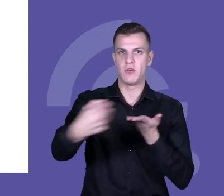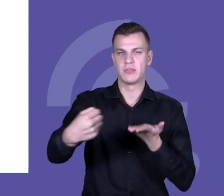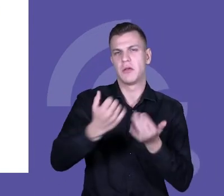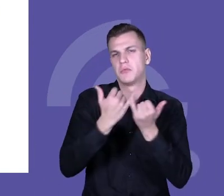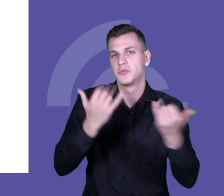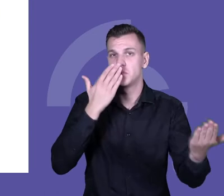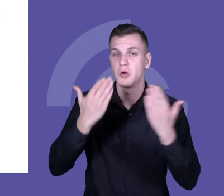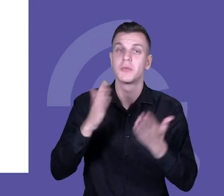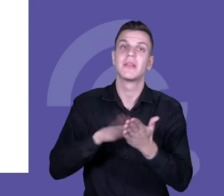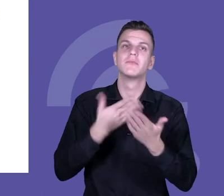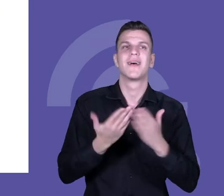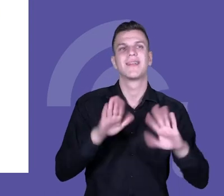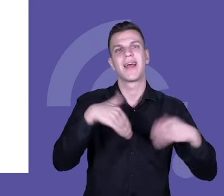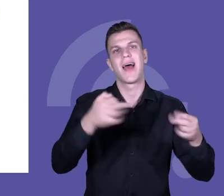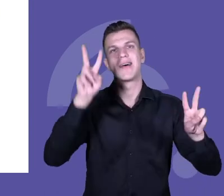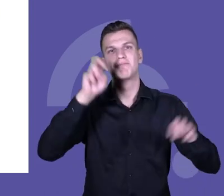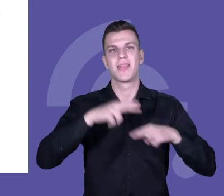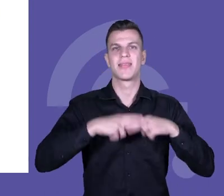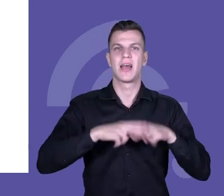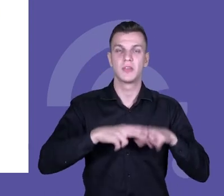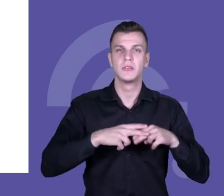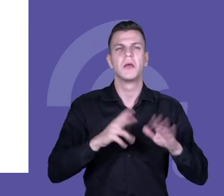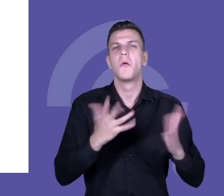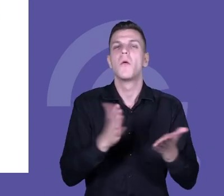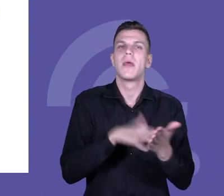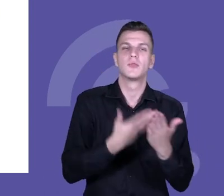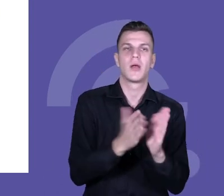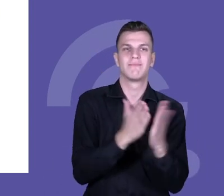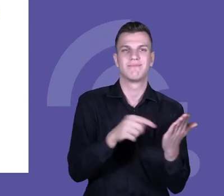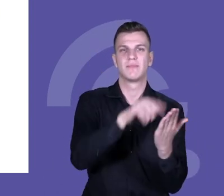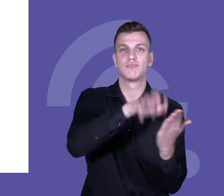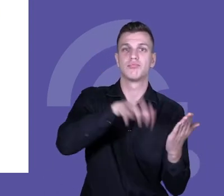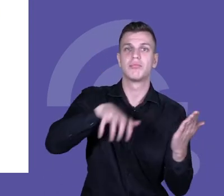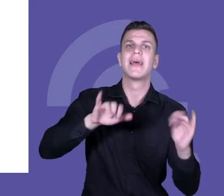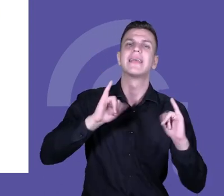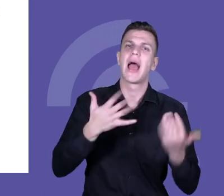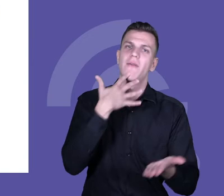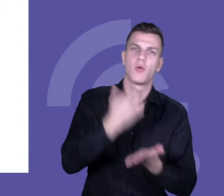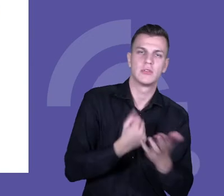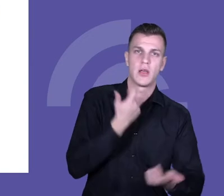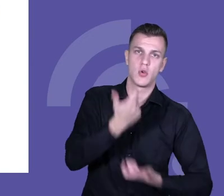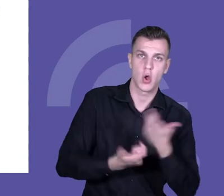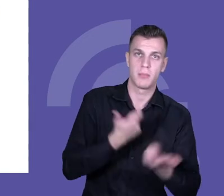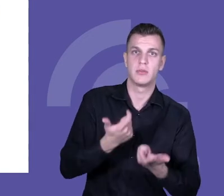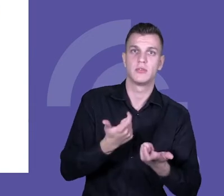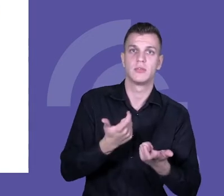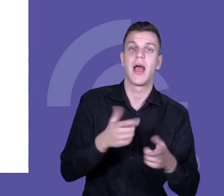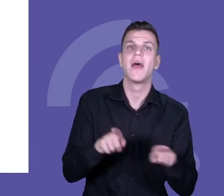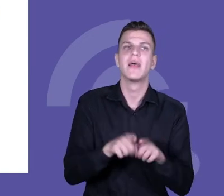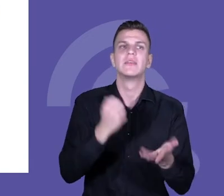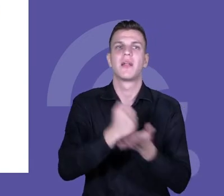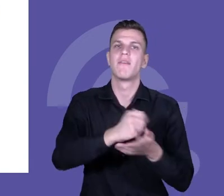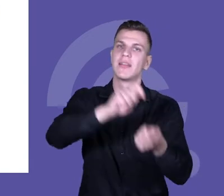jest to jakieś narzędzie połączone z przewodnikiem, który mówi w jaki sposób to narzędzie wykorzystać. Są też publikacje dotyczące diagnozowania i